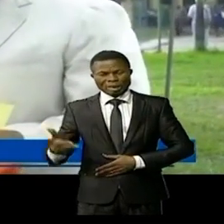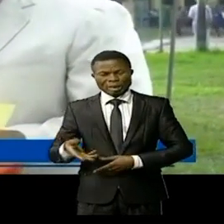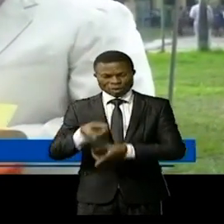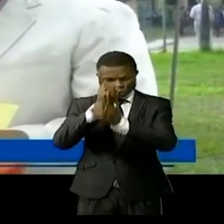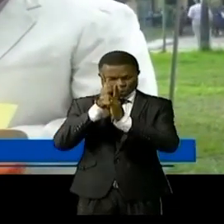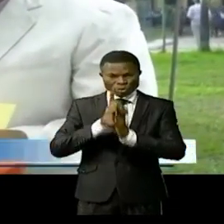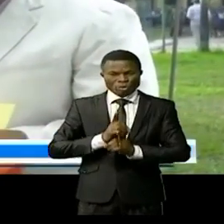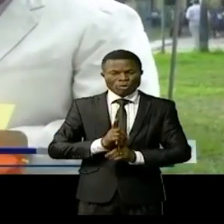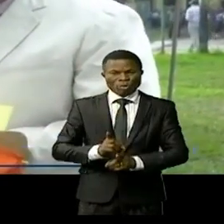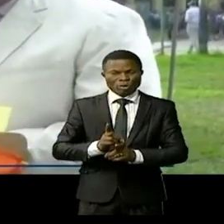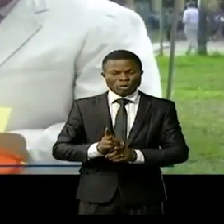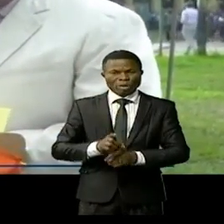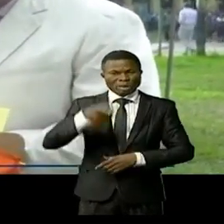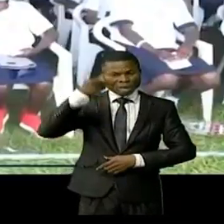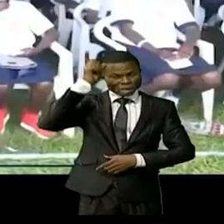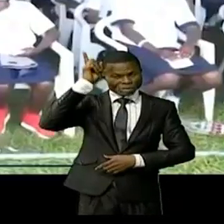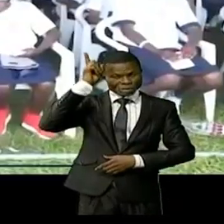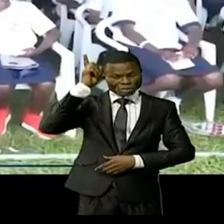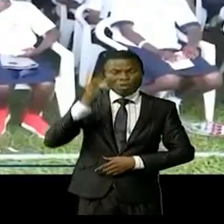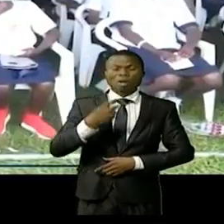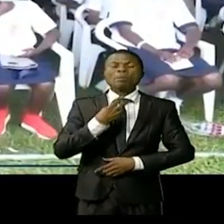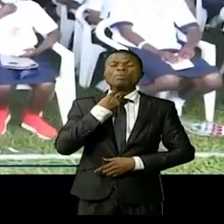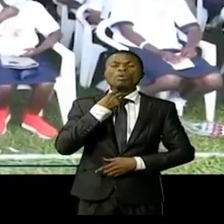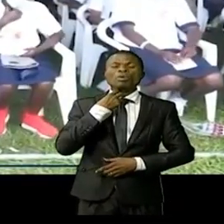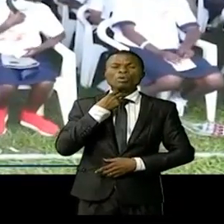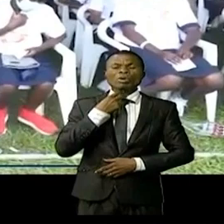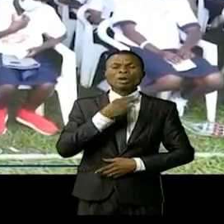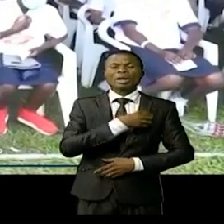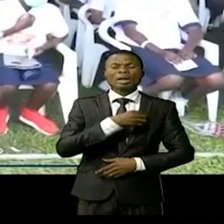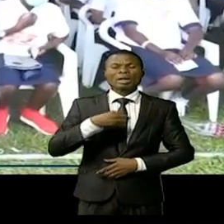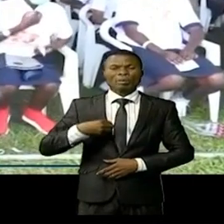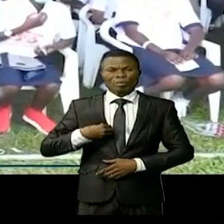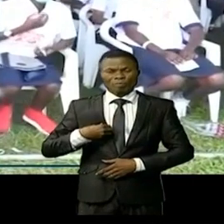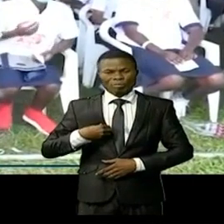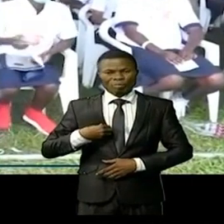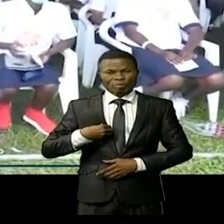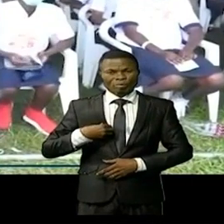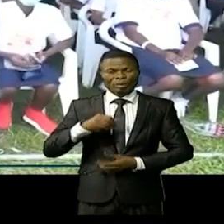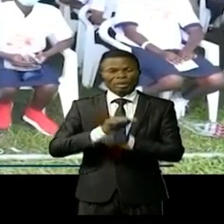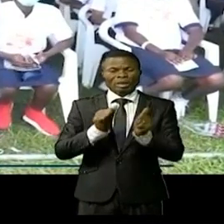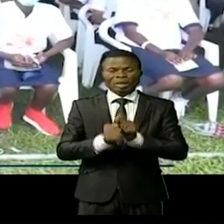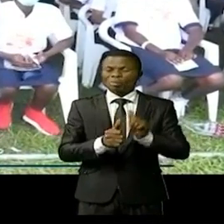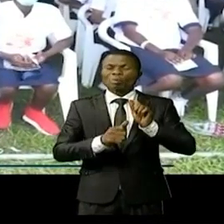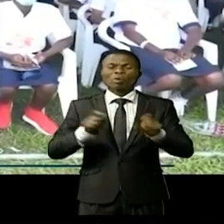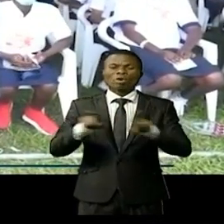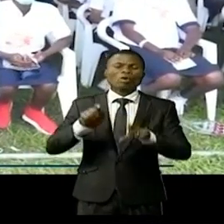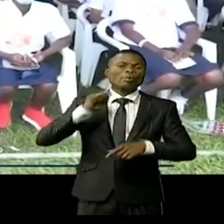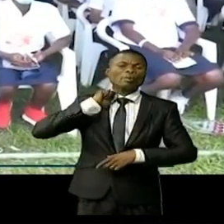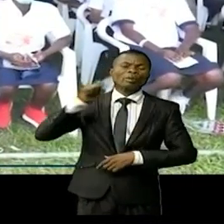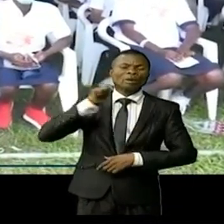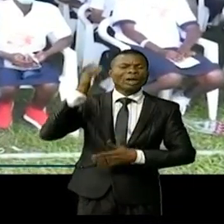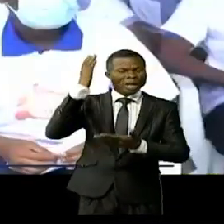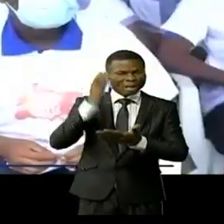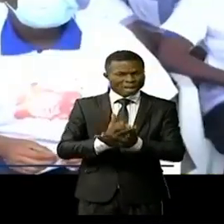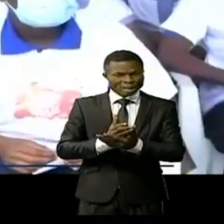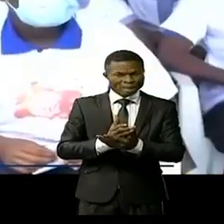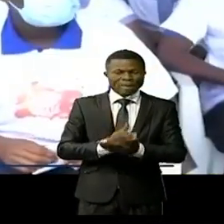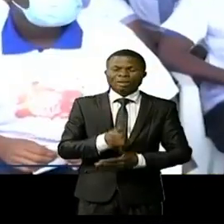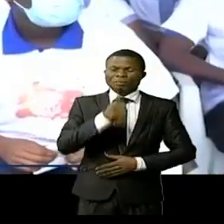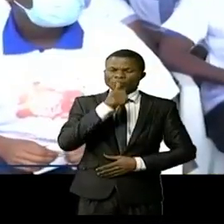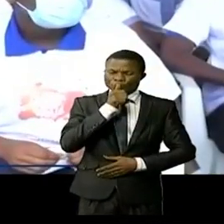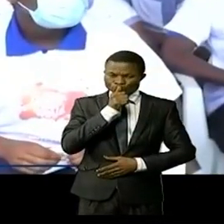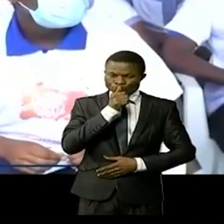qui a longtemps maintenu la femme dans un carcan d'esclavagisme de rompre donc le silence